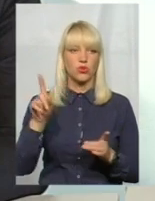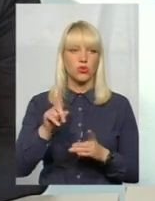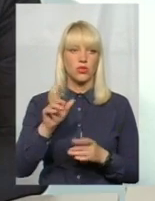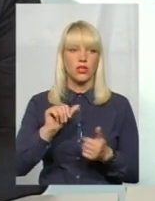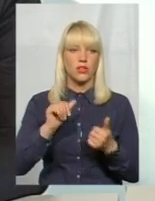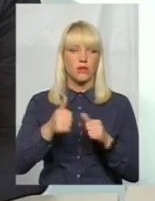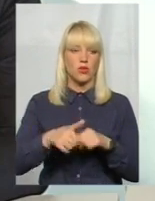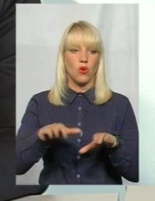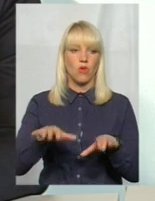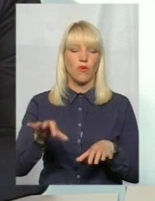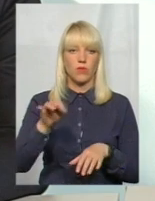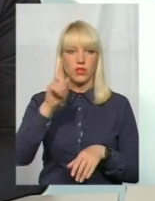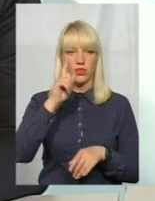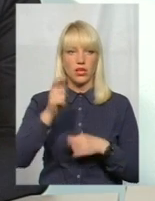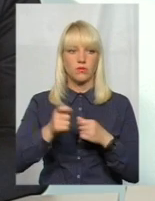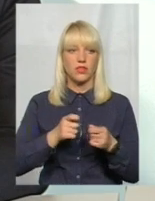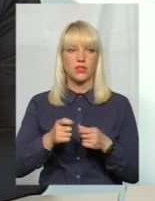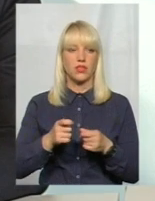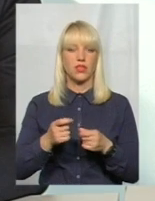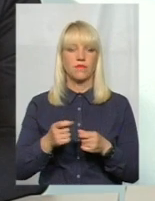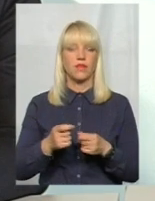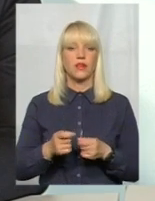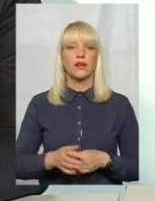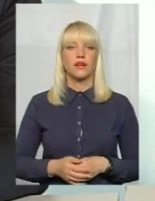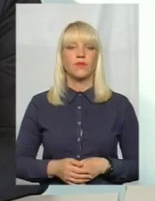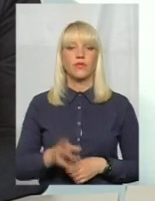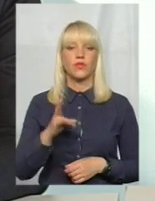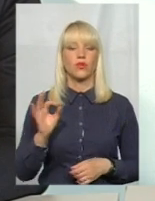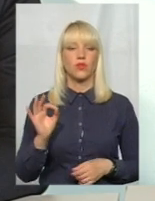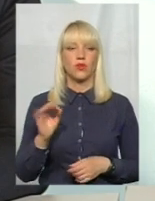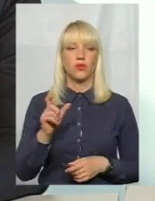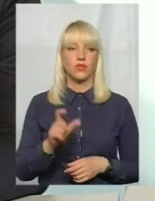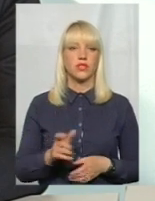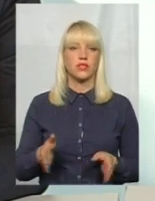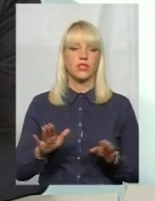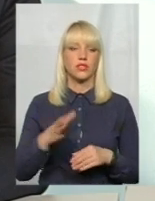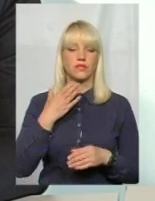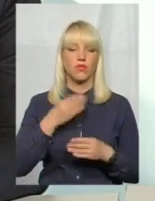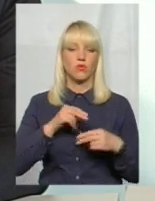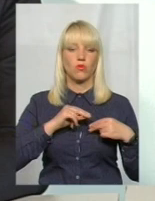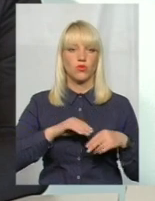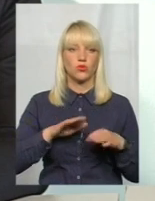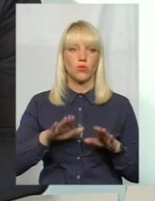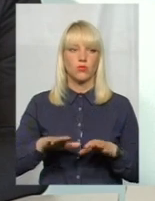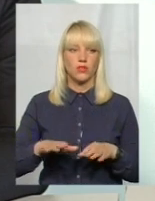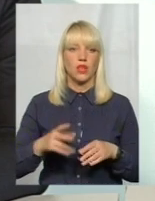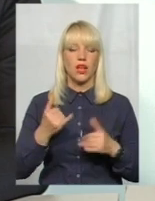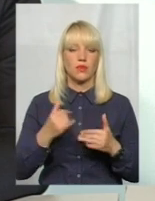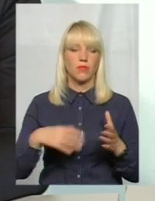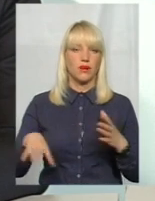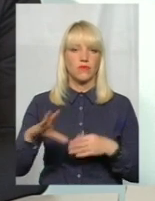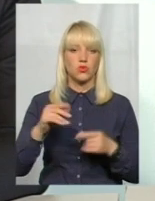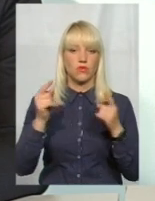обласної адміністрації, вже навіть там з дня на день мали змінювати. Але людина залишалась на робочому місці, ну, видно, тепер всі зірки зійшлися